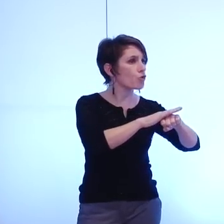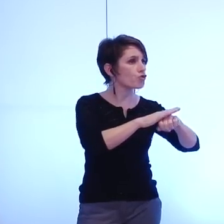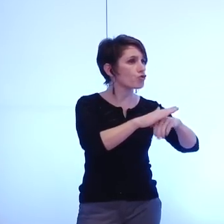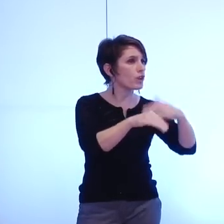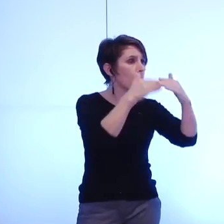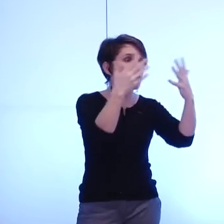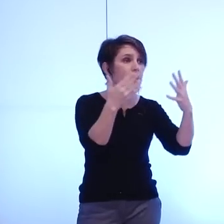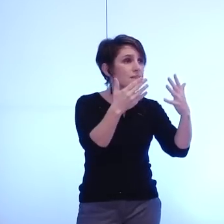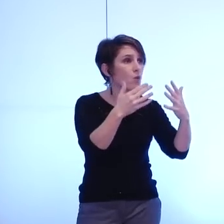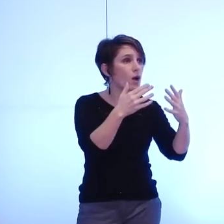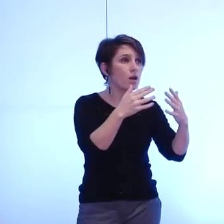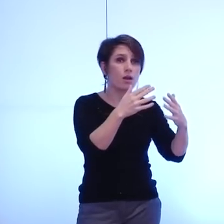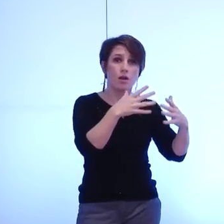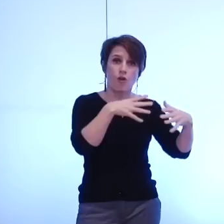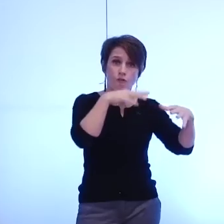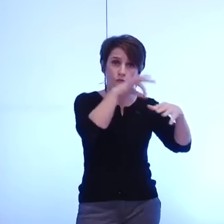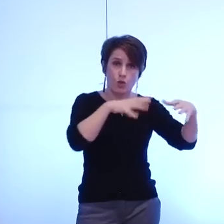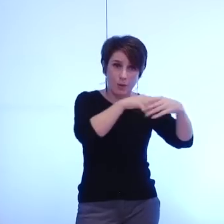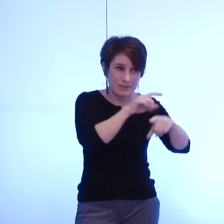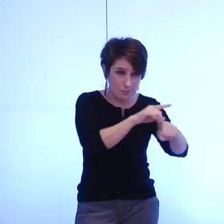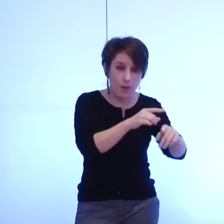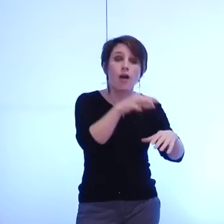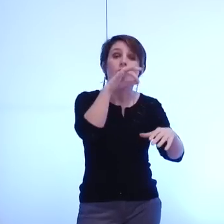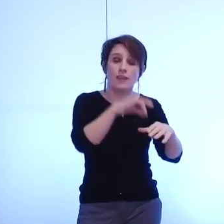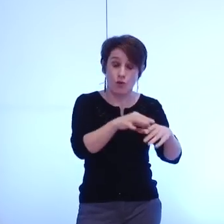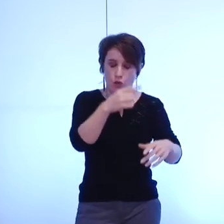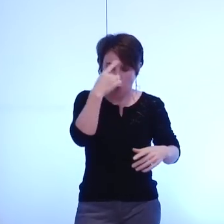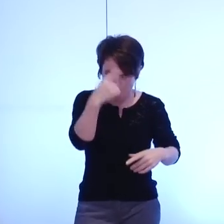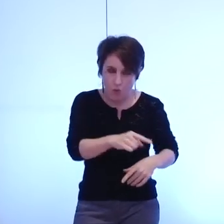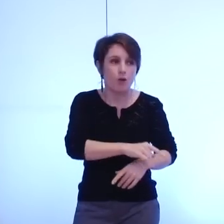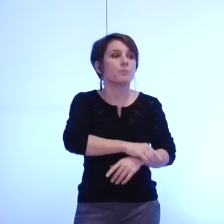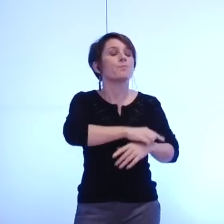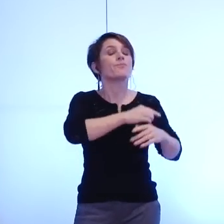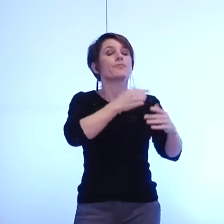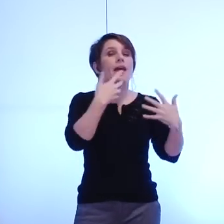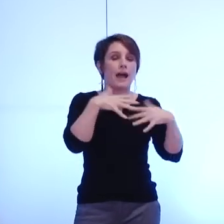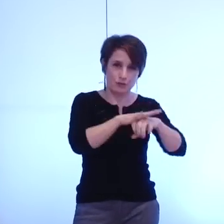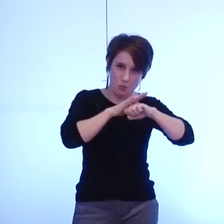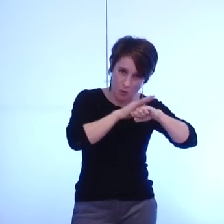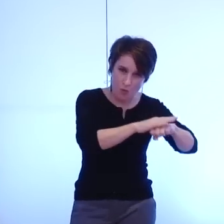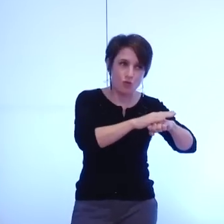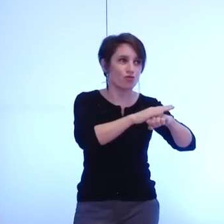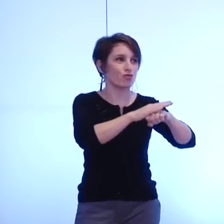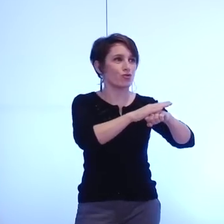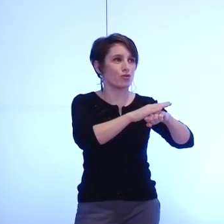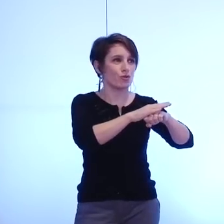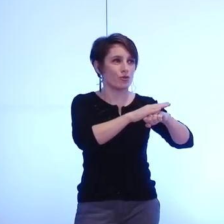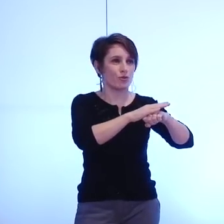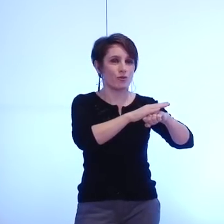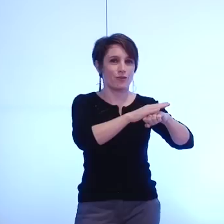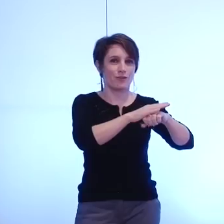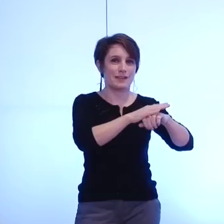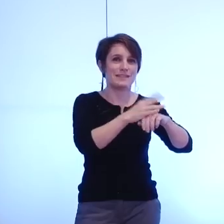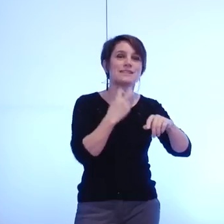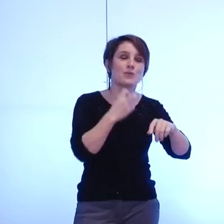et qui est pour Rassemblement Citoyens de la Gauche et des Écologistes pour Rassemblement de Gauche et de Progrès ne participe pas au